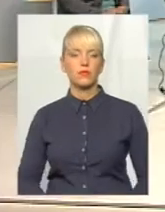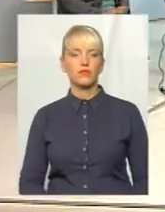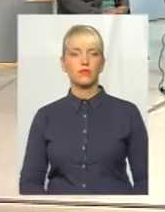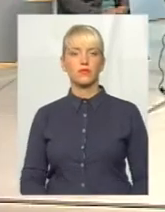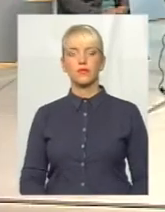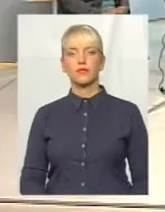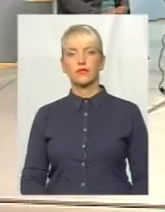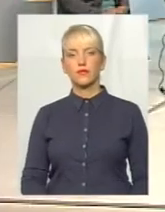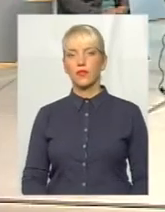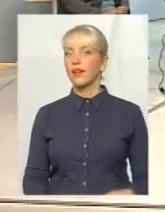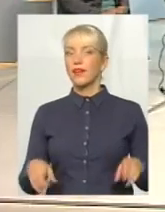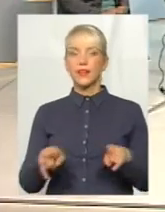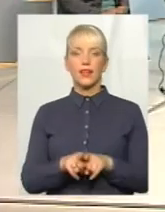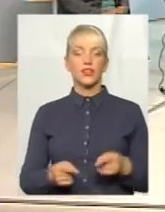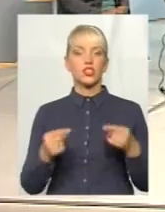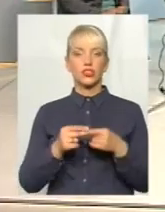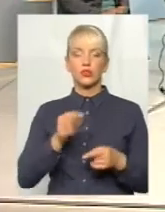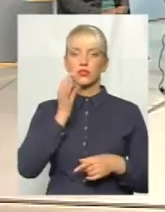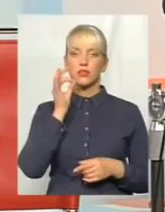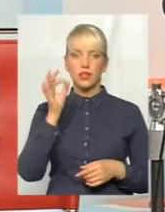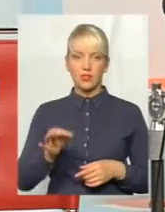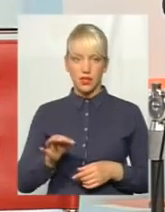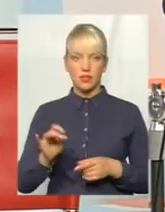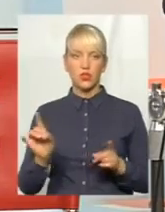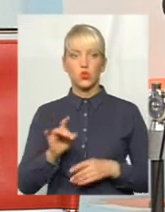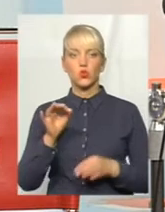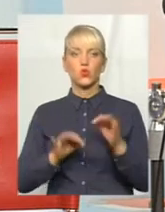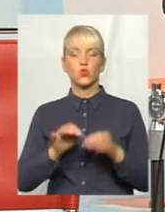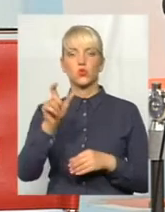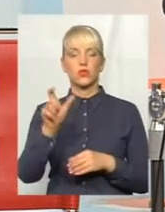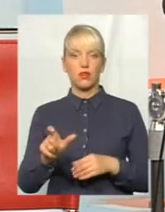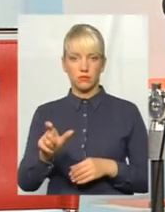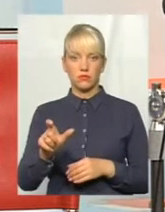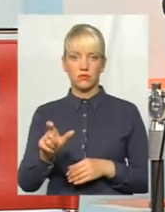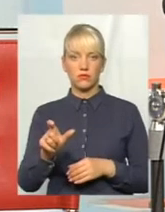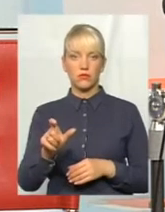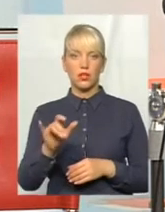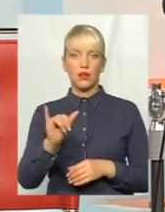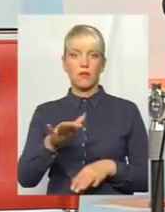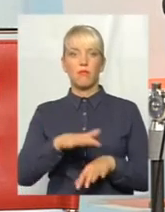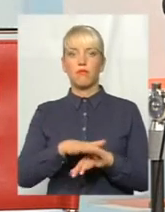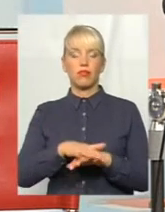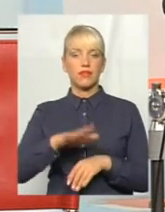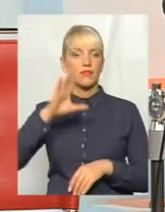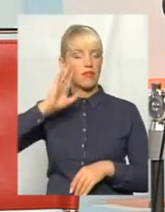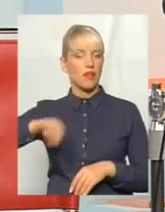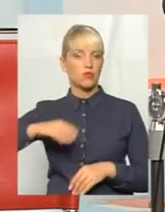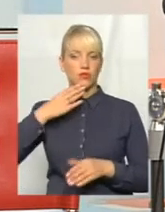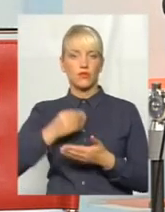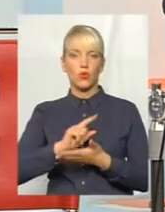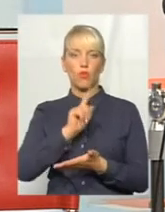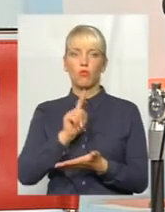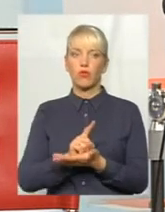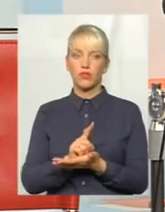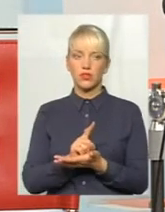Так, чітко сказати, що суддя чи банк знехтував своїми обов'язками.